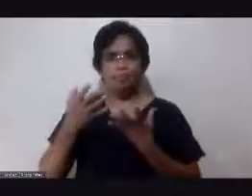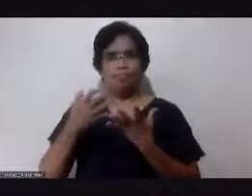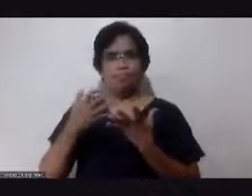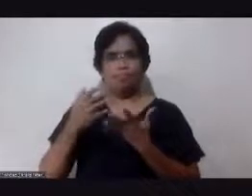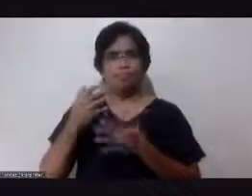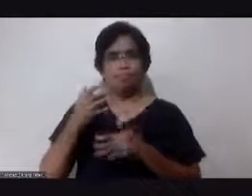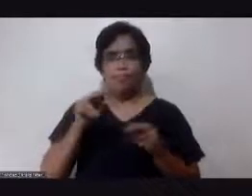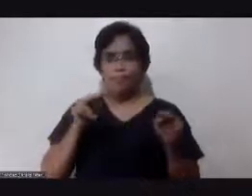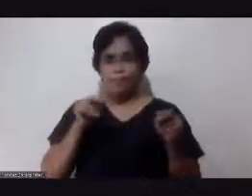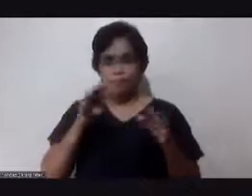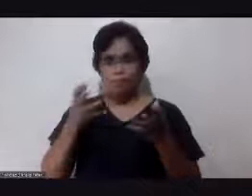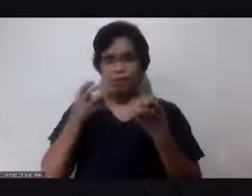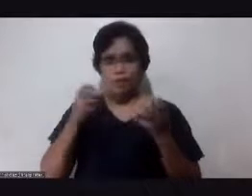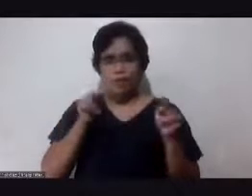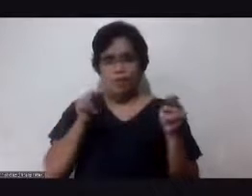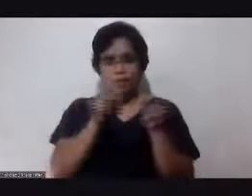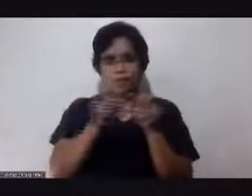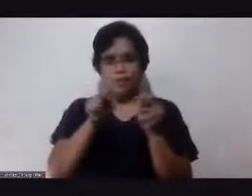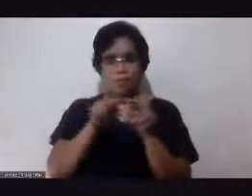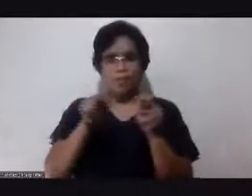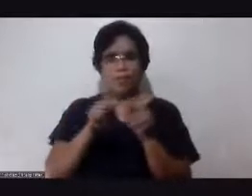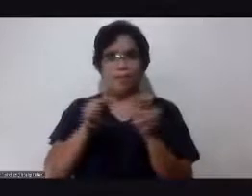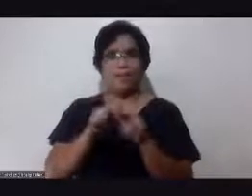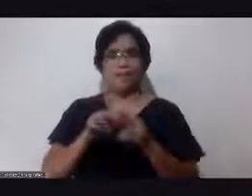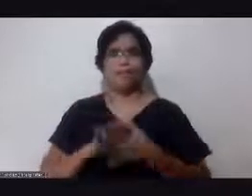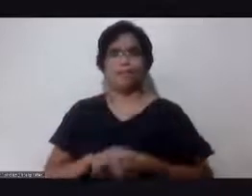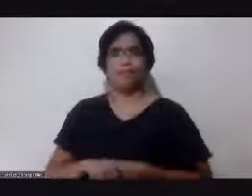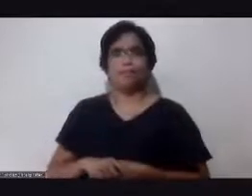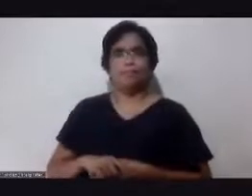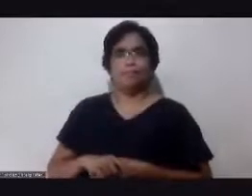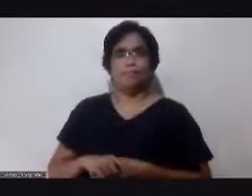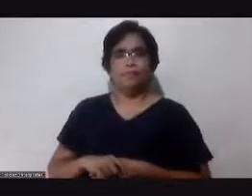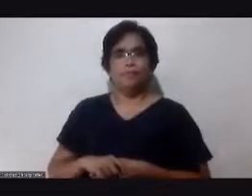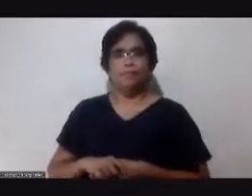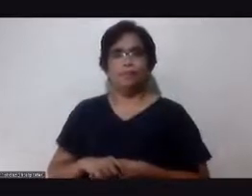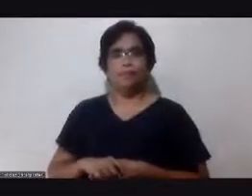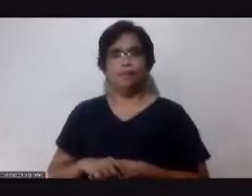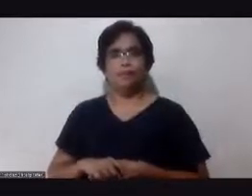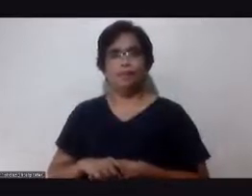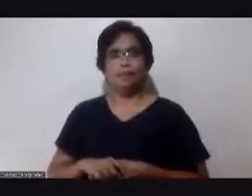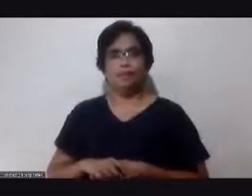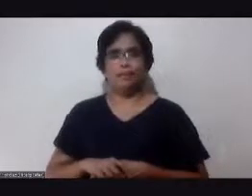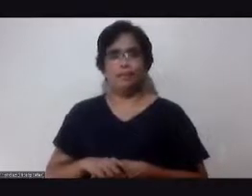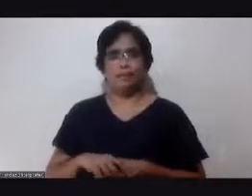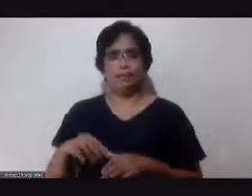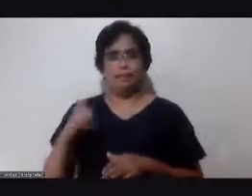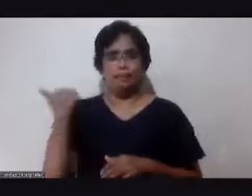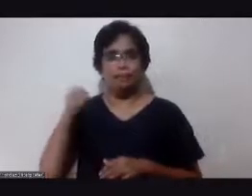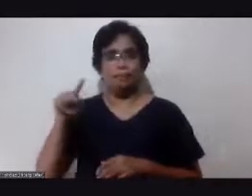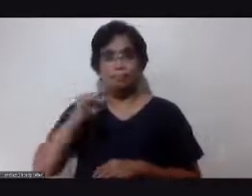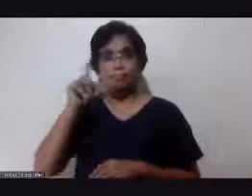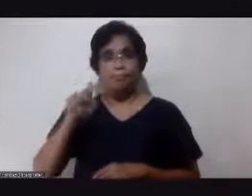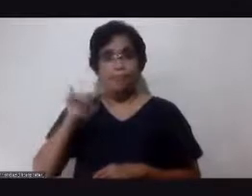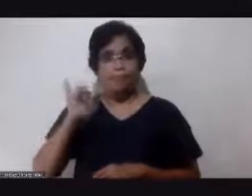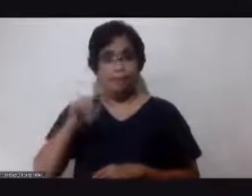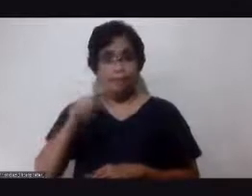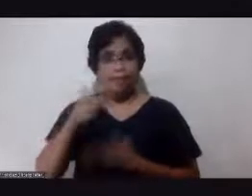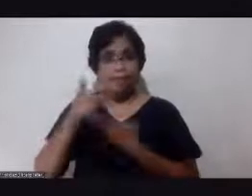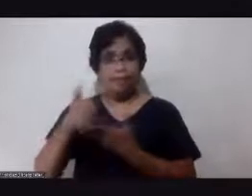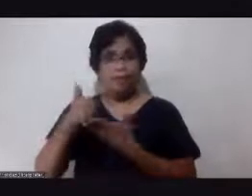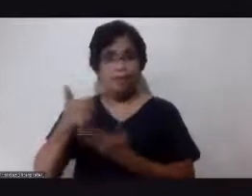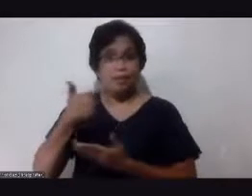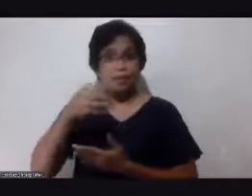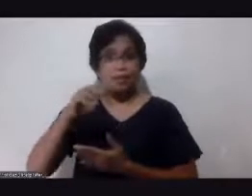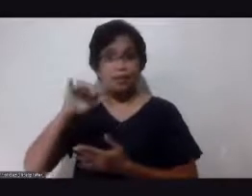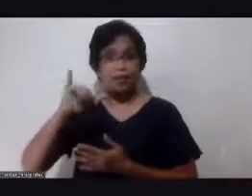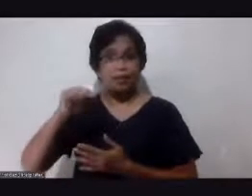stay within the normal range. Okay? Yan yung ginawa ko po. Very good. Ano pa po, tinatanong niya kung nakakatulong yung Guya